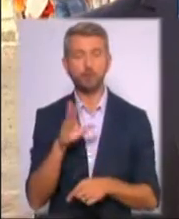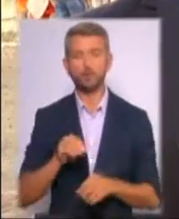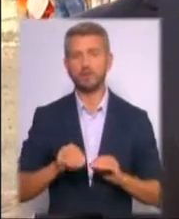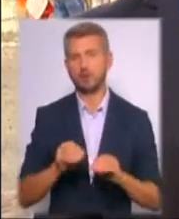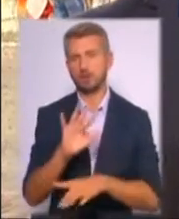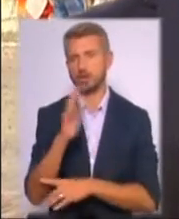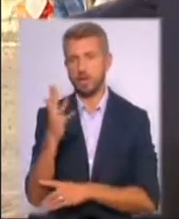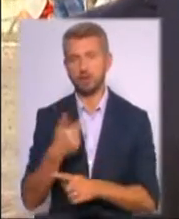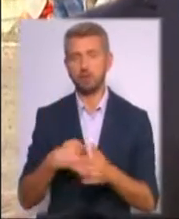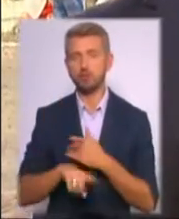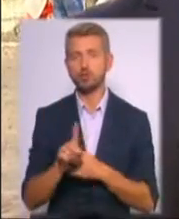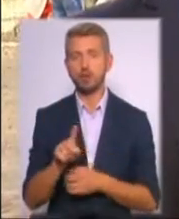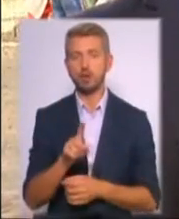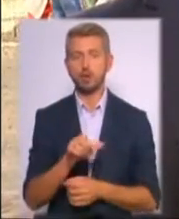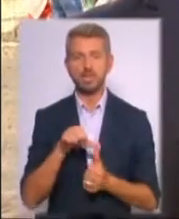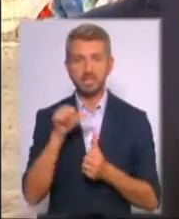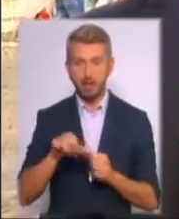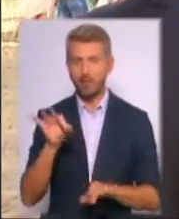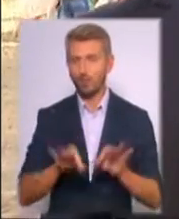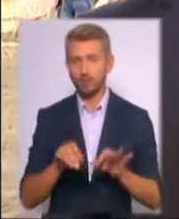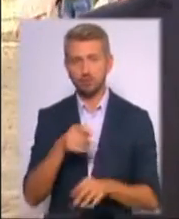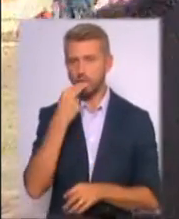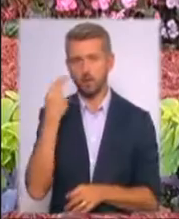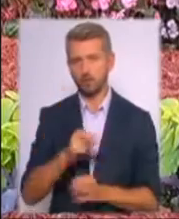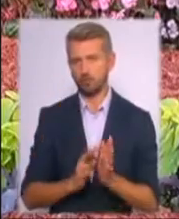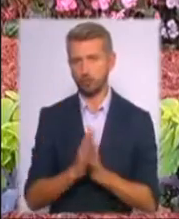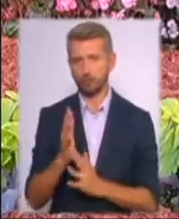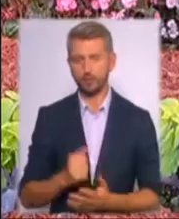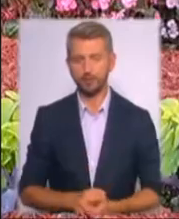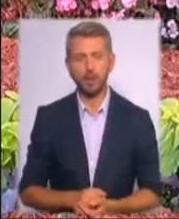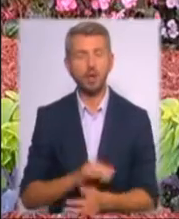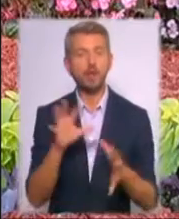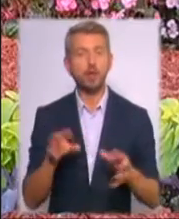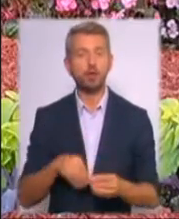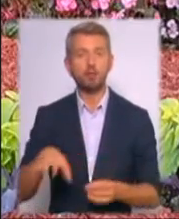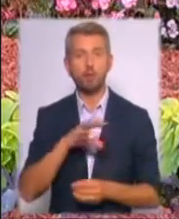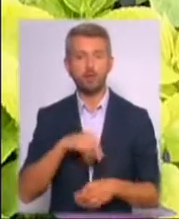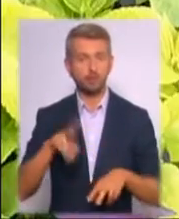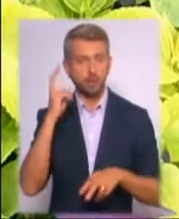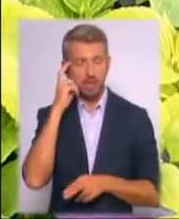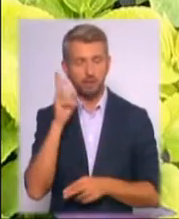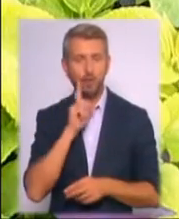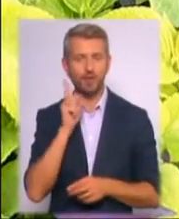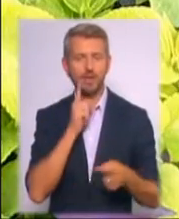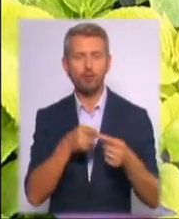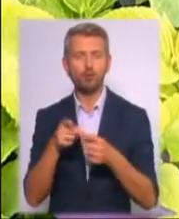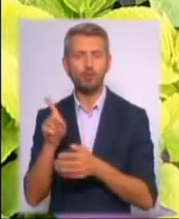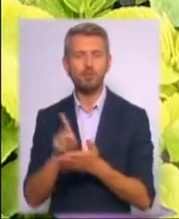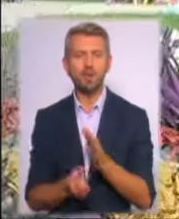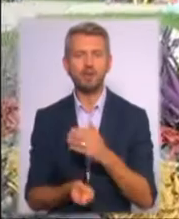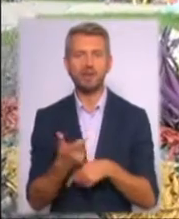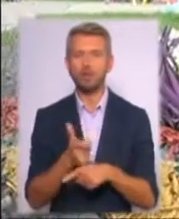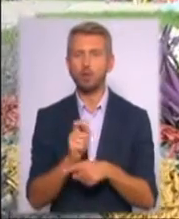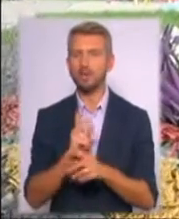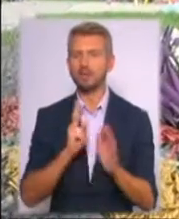дереви, тому що саме восени вони найкраще приживаються. Загалом вже по усій столиці з зелених куточків має з'явитись понад